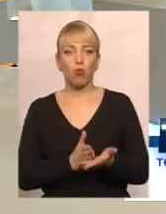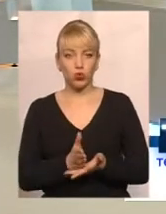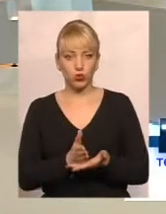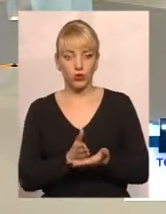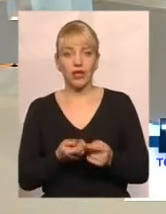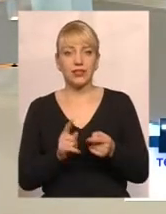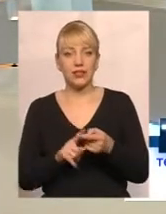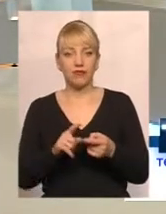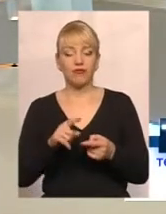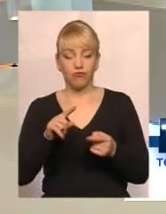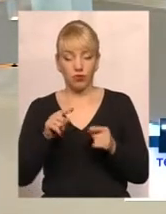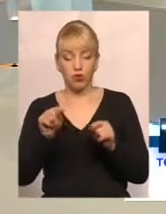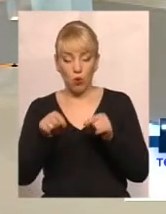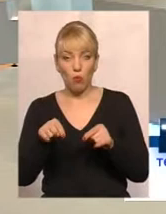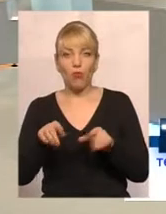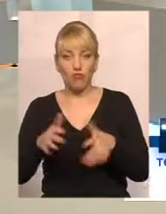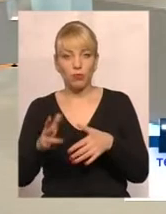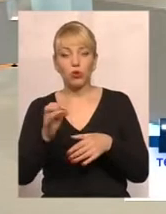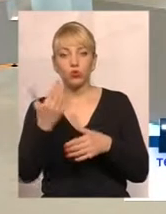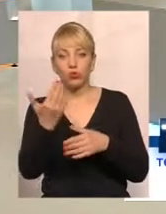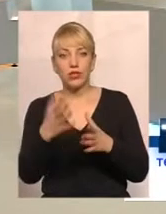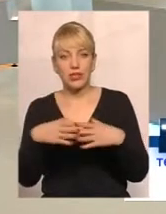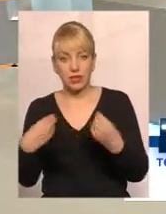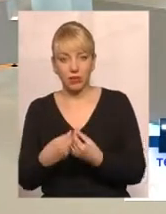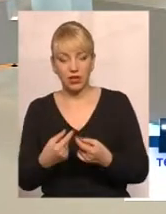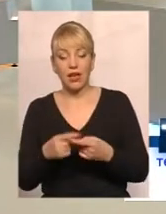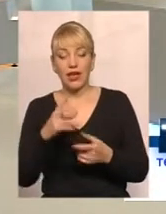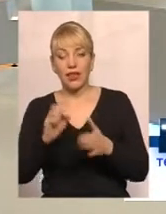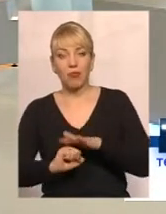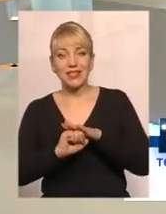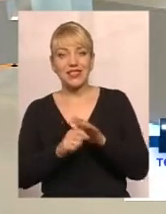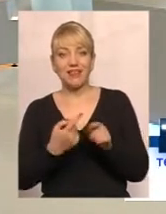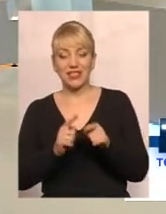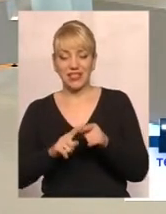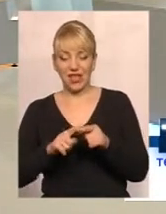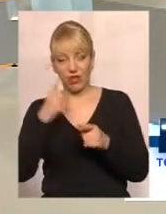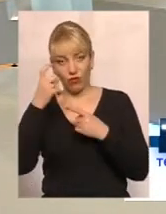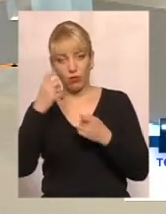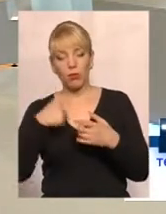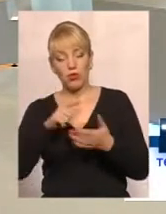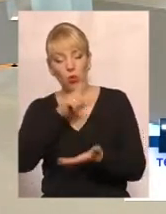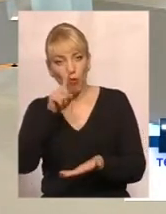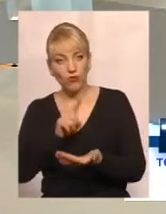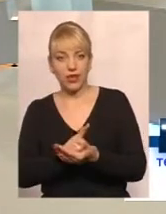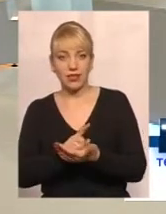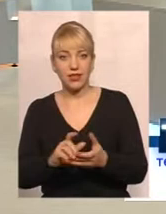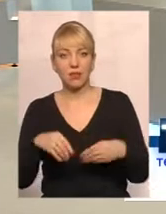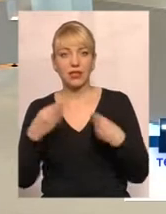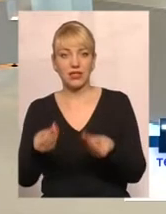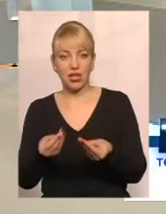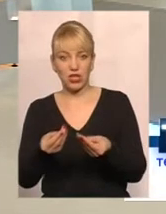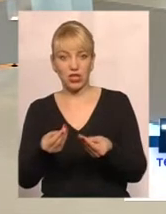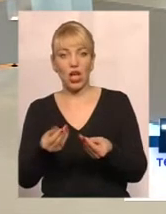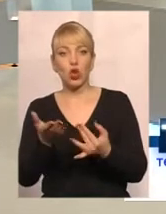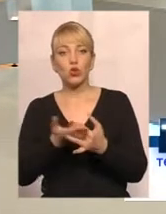конкретні ці сім'ї. І вже на підставі всієї інформації ми зобов'язані призначити субсидію протягом 10